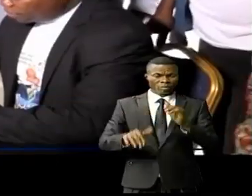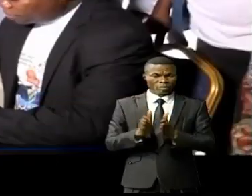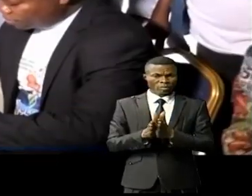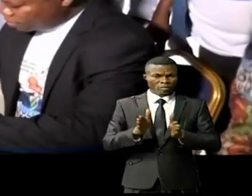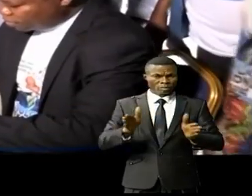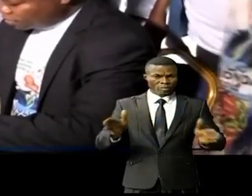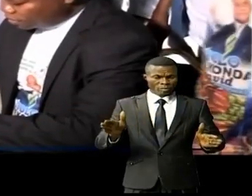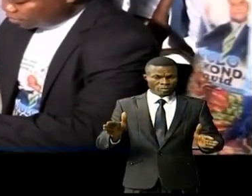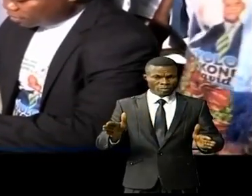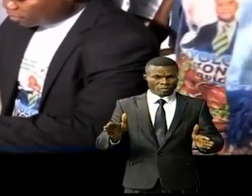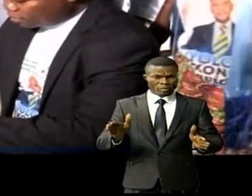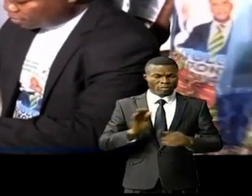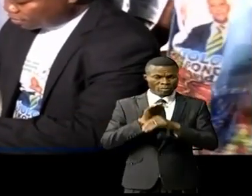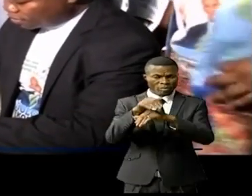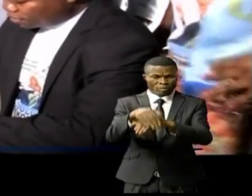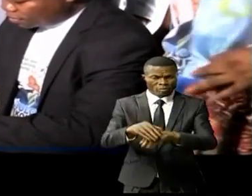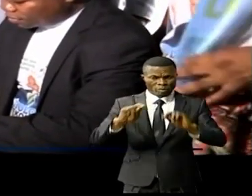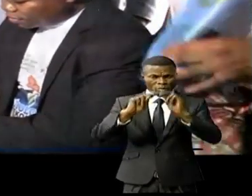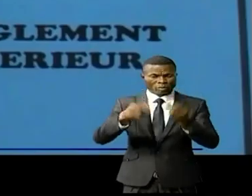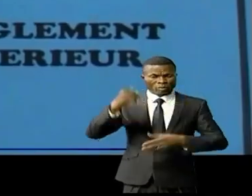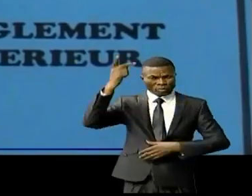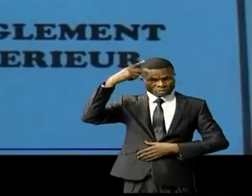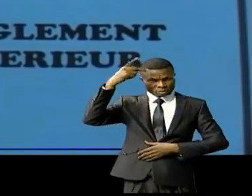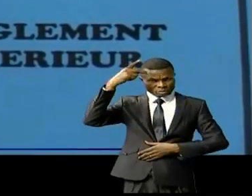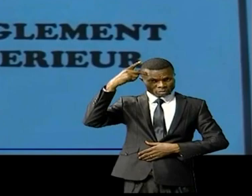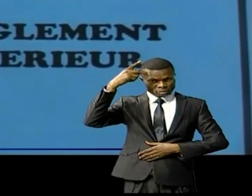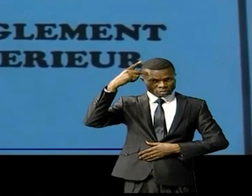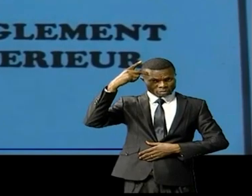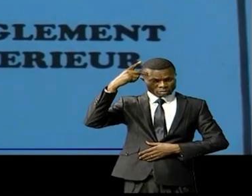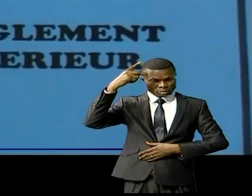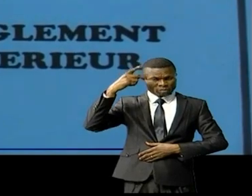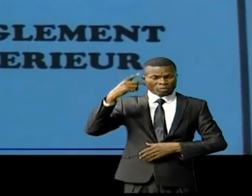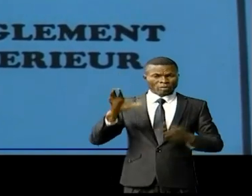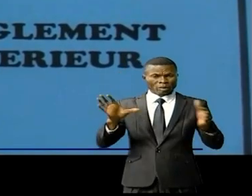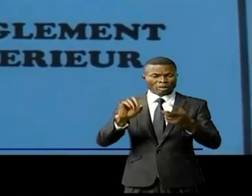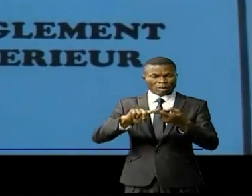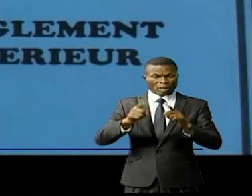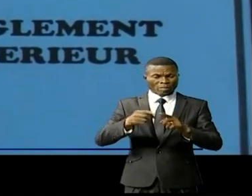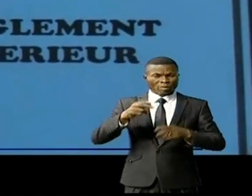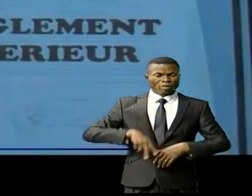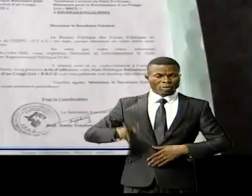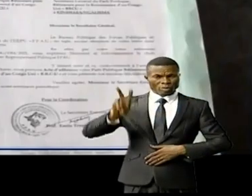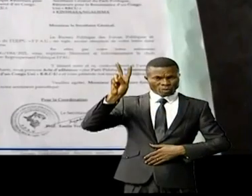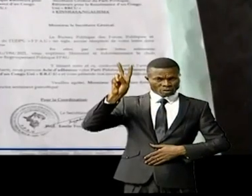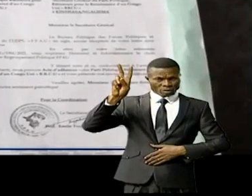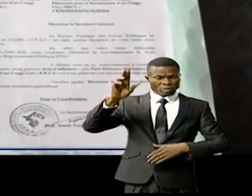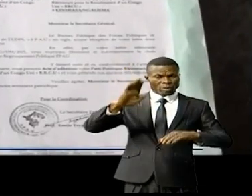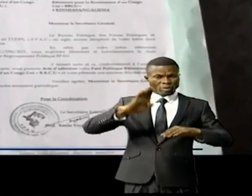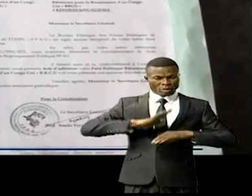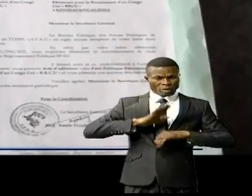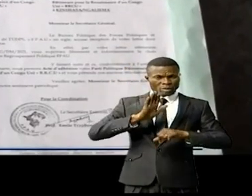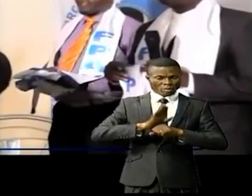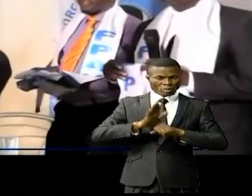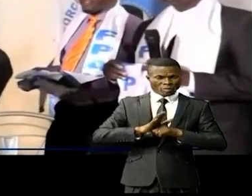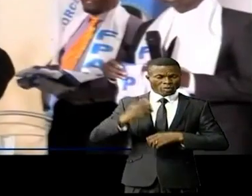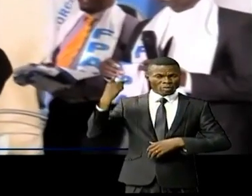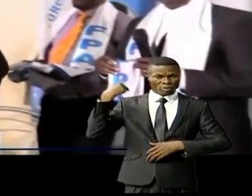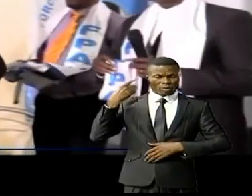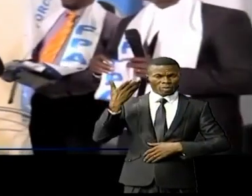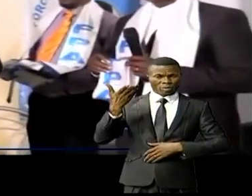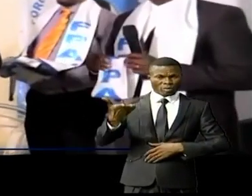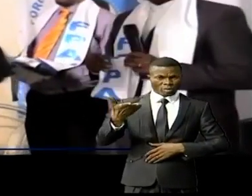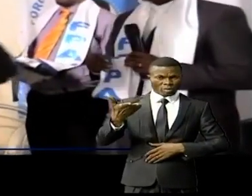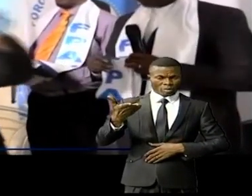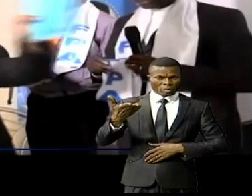ont adhéré à cette plateforme alliée de l'UDPS. Motif de satisfaction pour Laurent Batumuna qui n'a pas